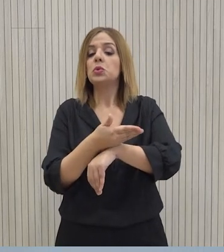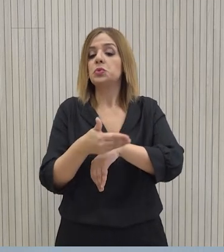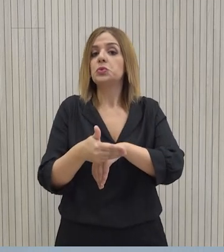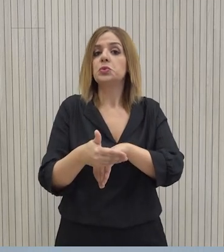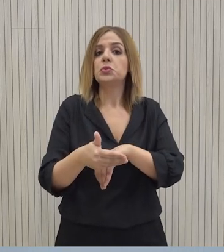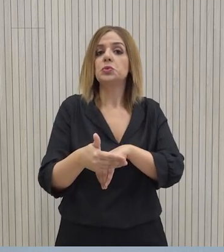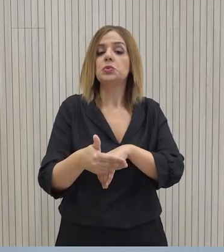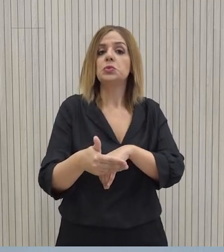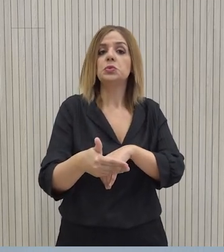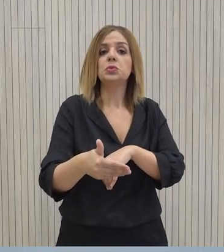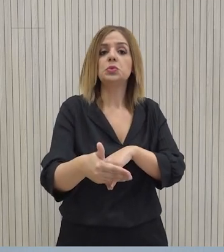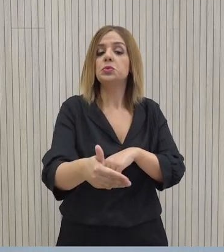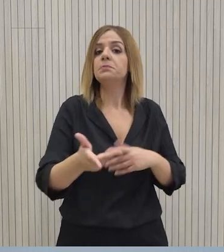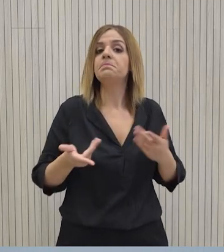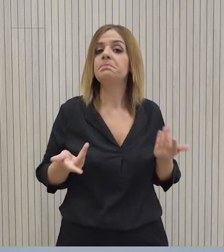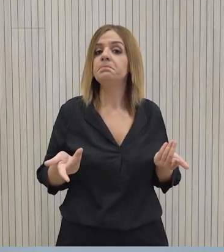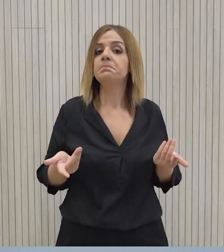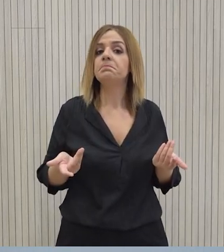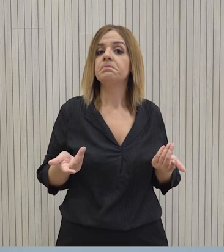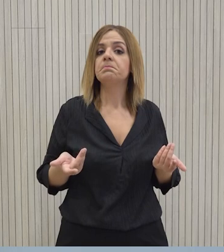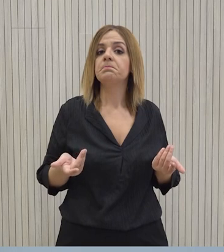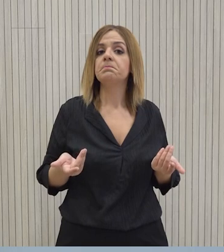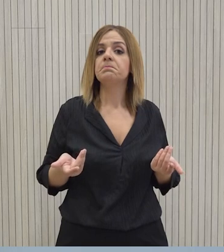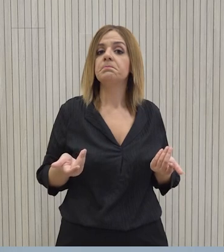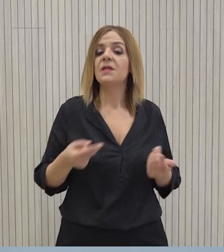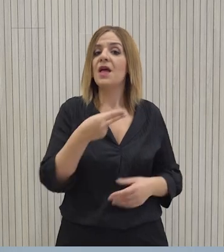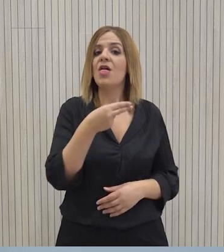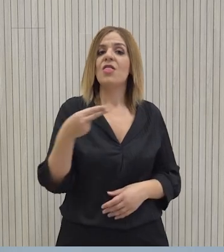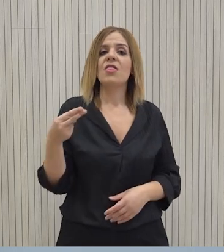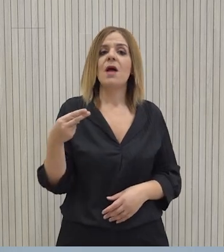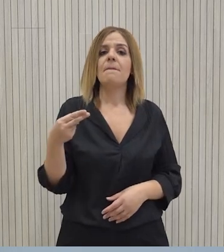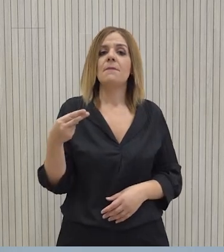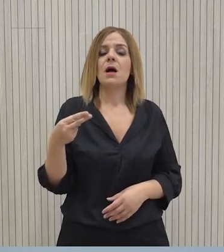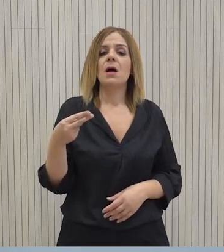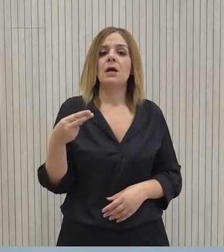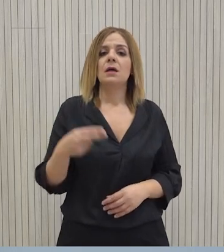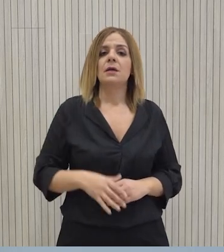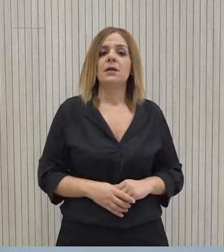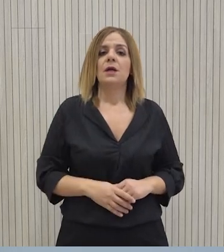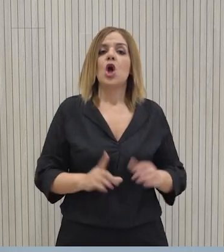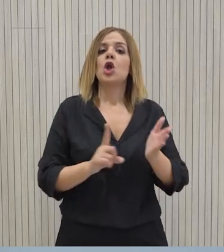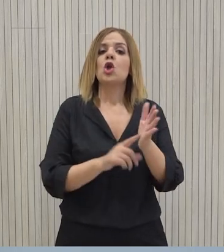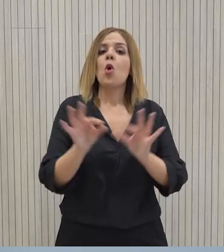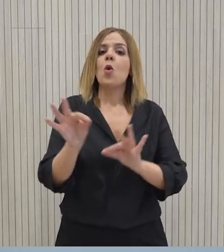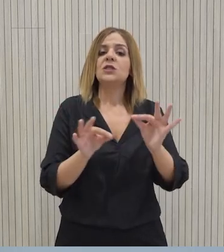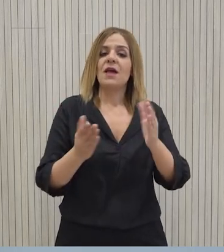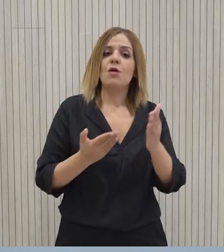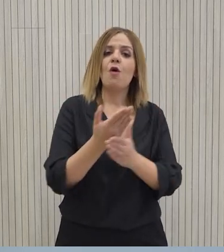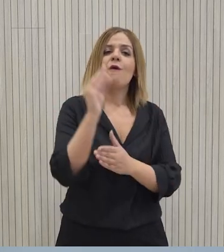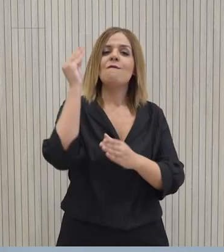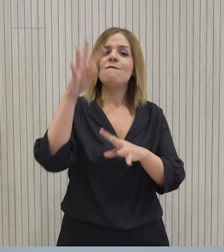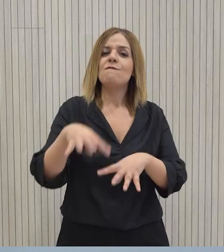είμαστε στην κατάθεση νομοσχεδίου στην Βουλή